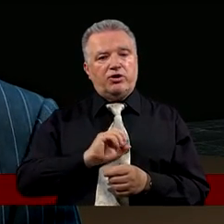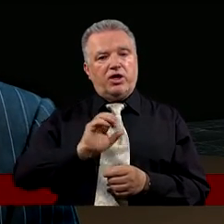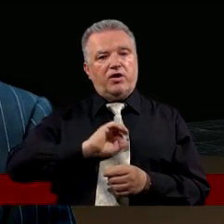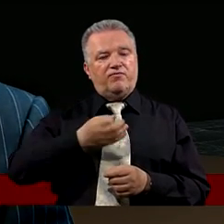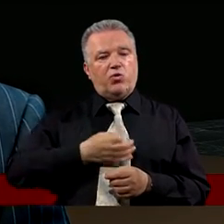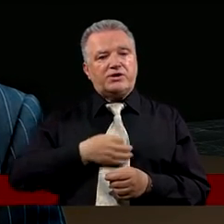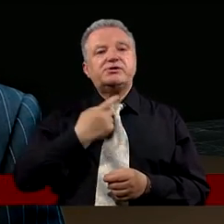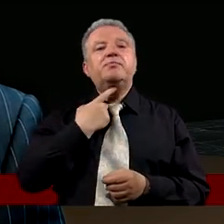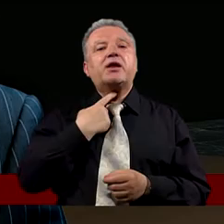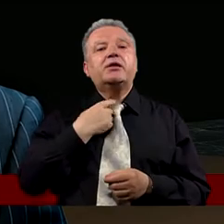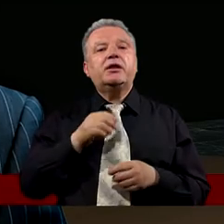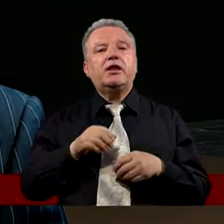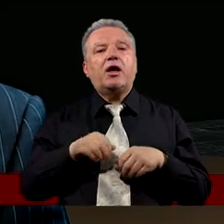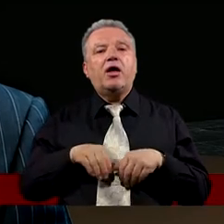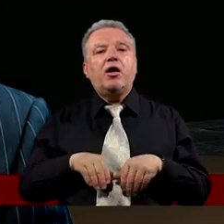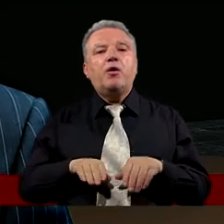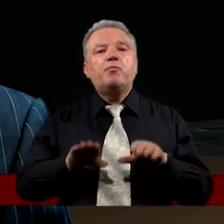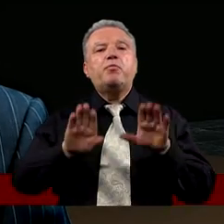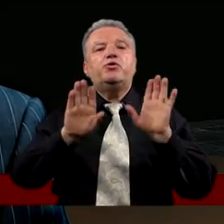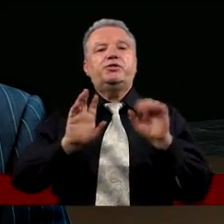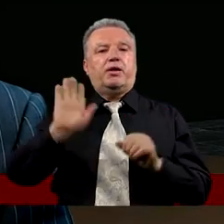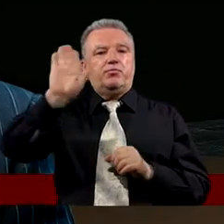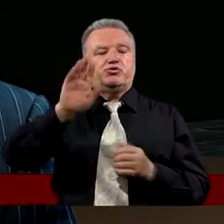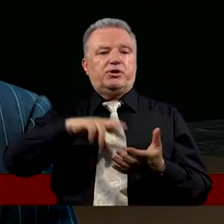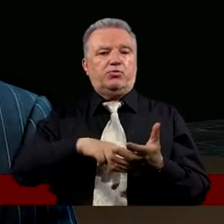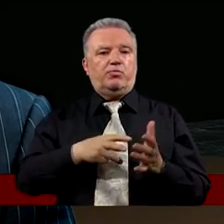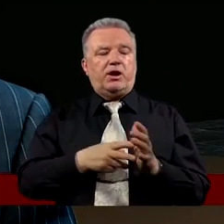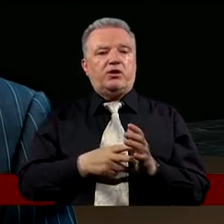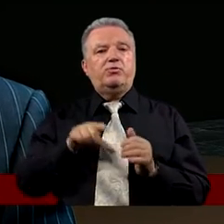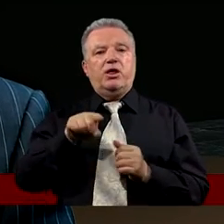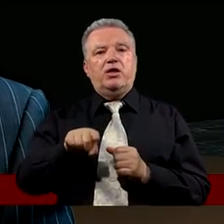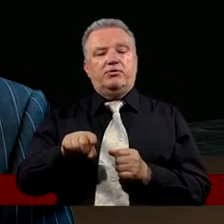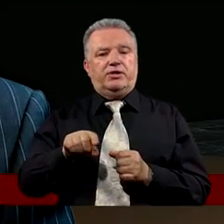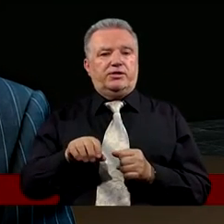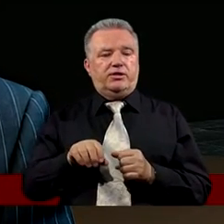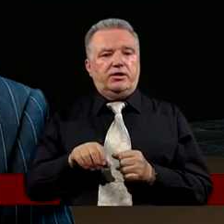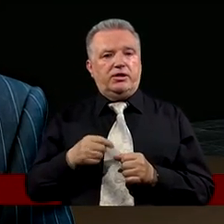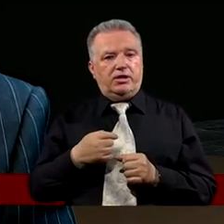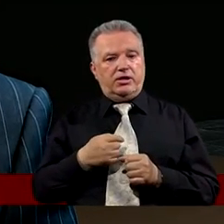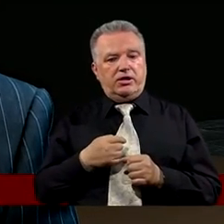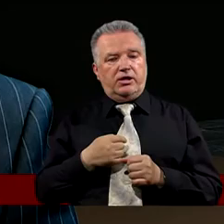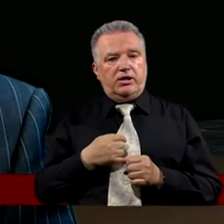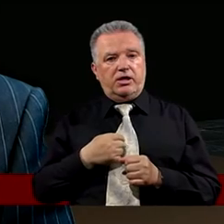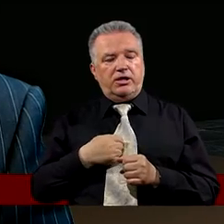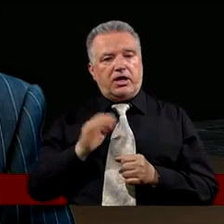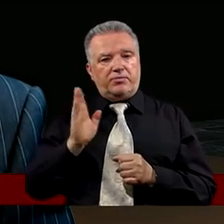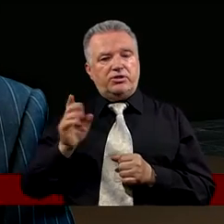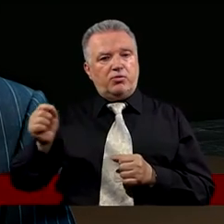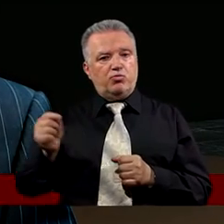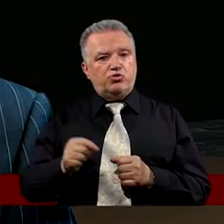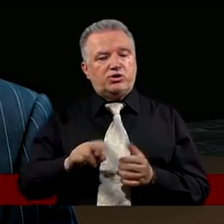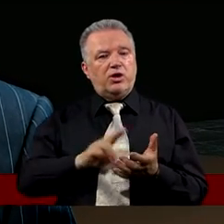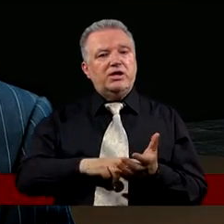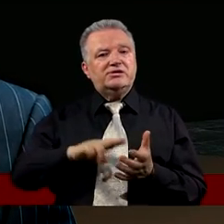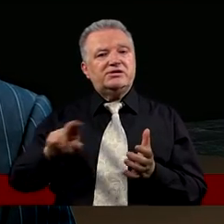Własne pragnienia Podporządkuję Bożemu planowi Wtedy Wtedy Ja być może Będę musiał